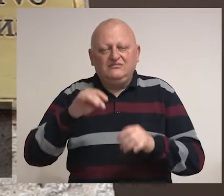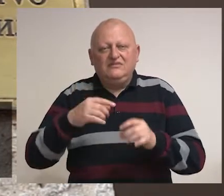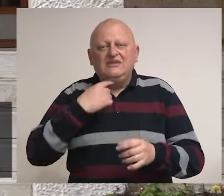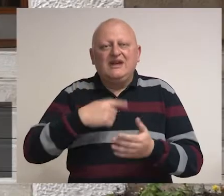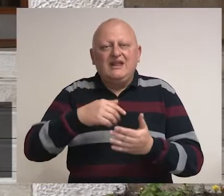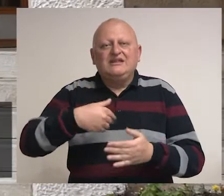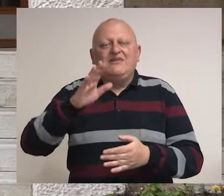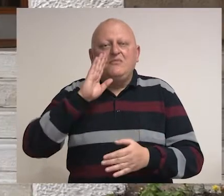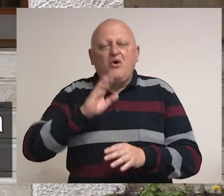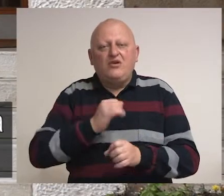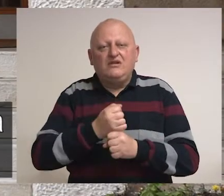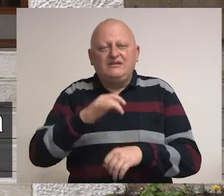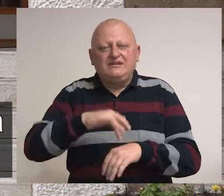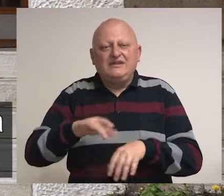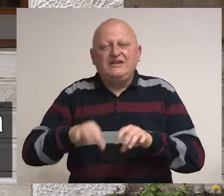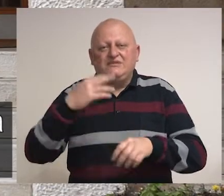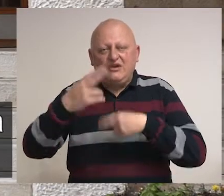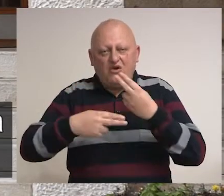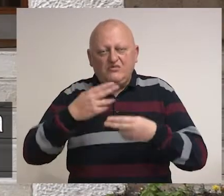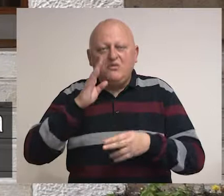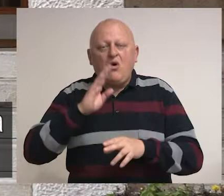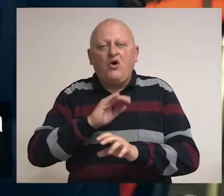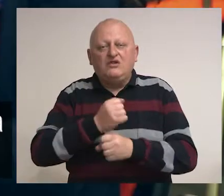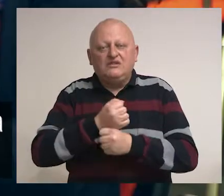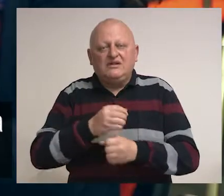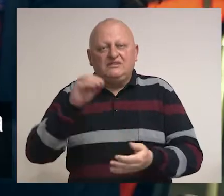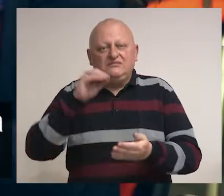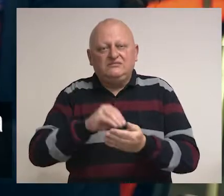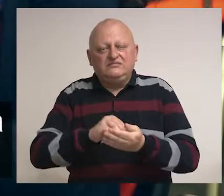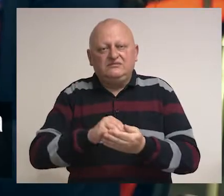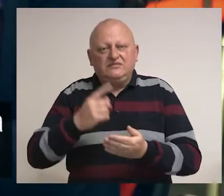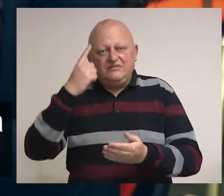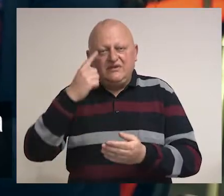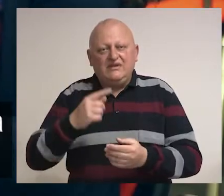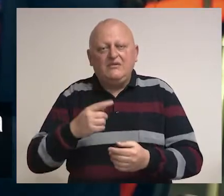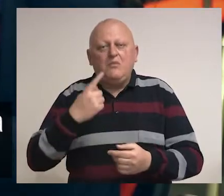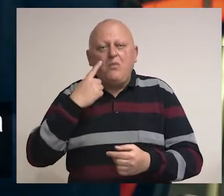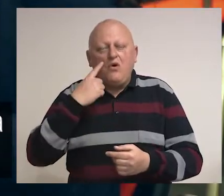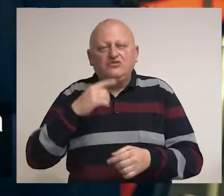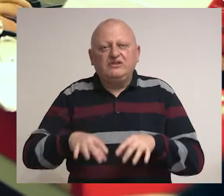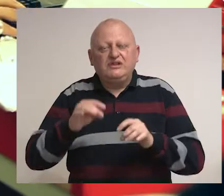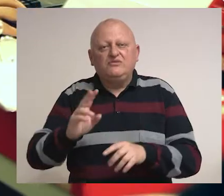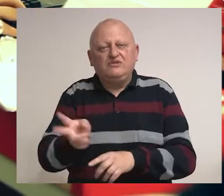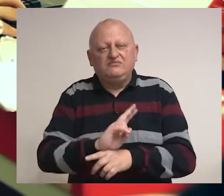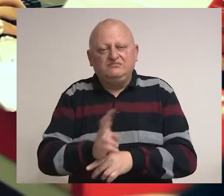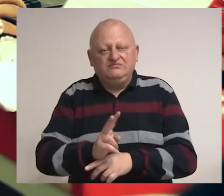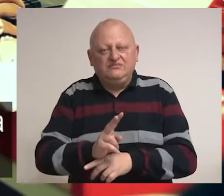van BiH, Centralna izborna komisija BiH je evidentirala značajne pokušaje izbornih prevara.